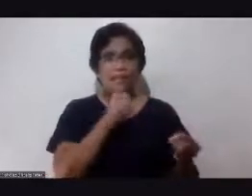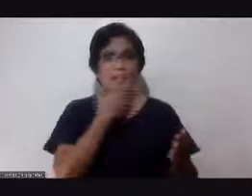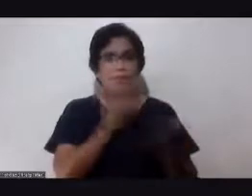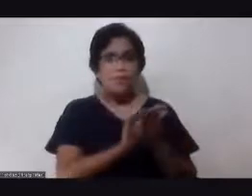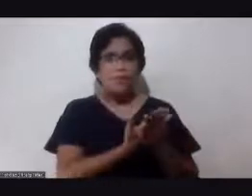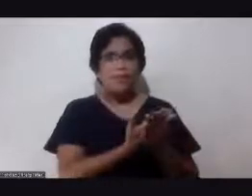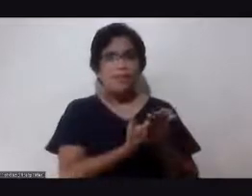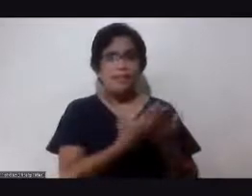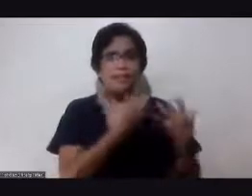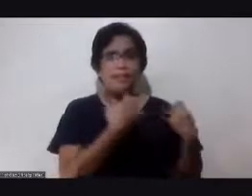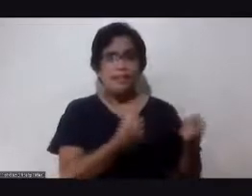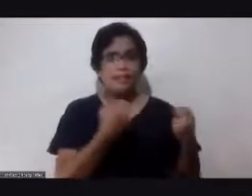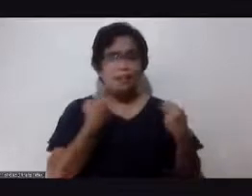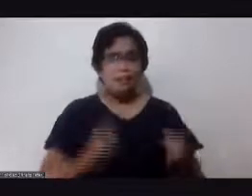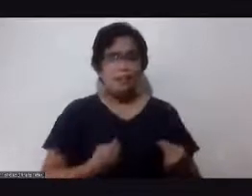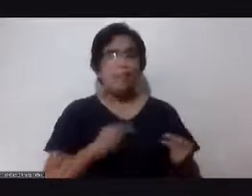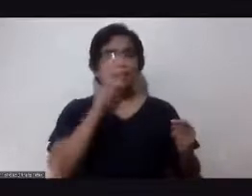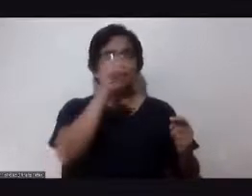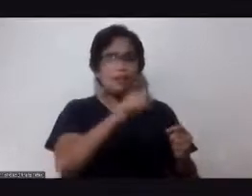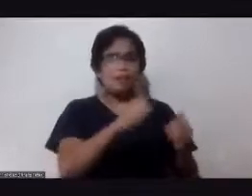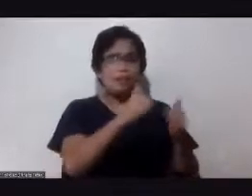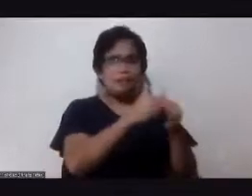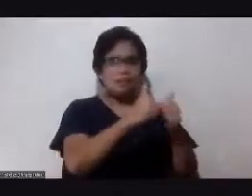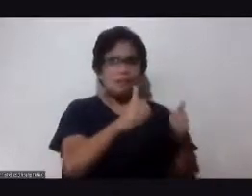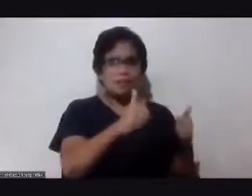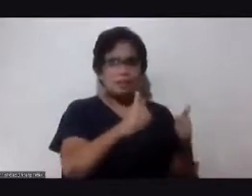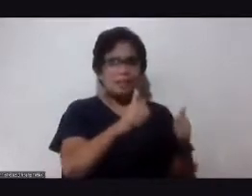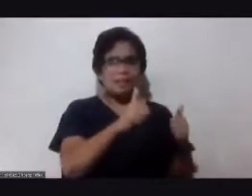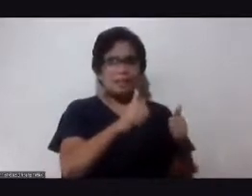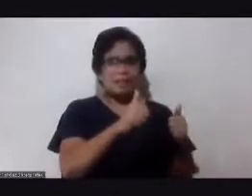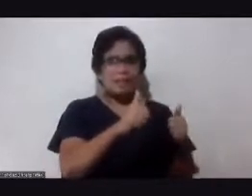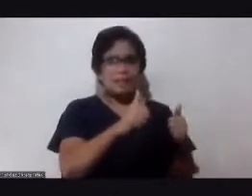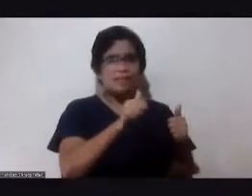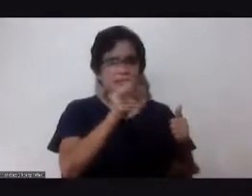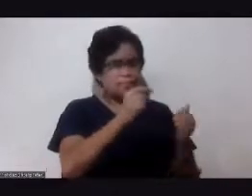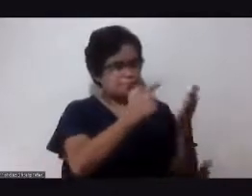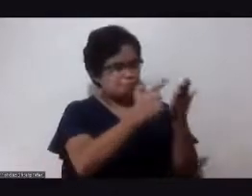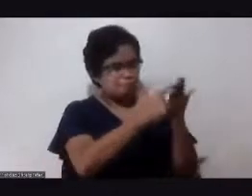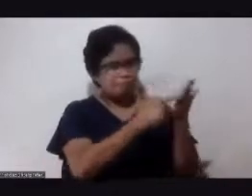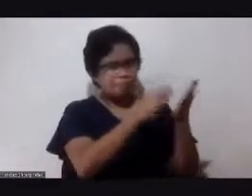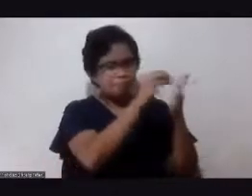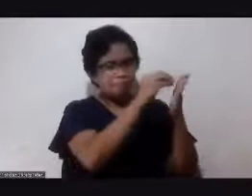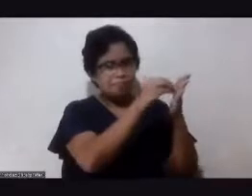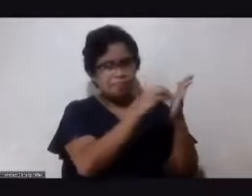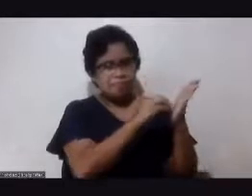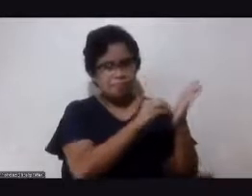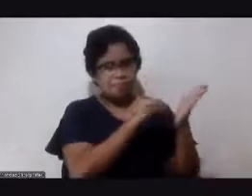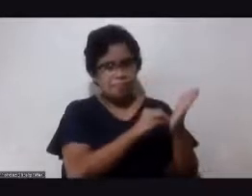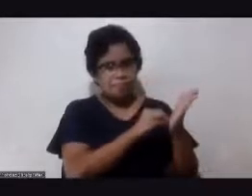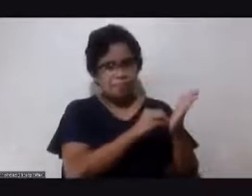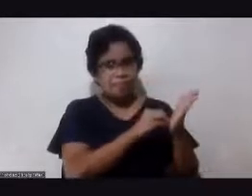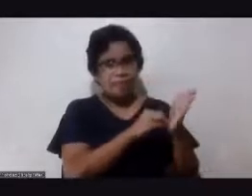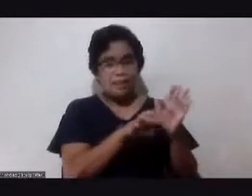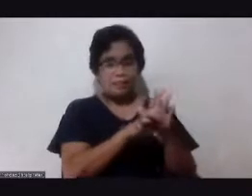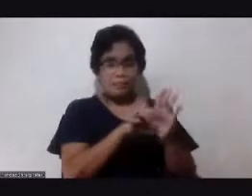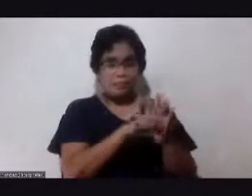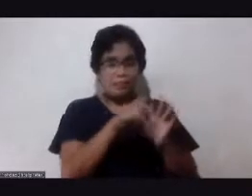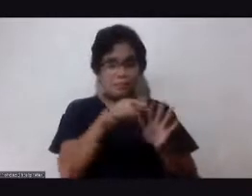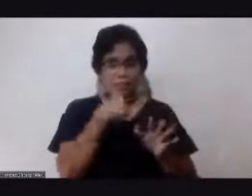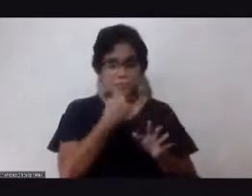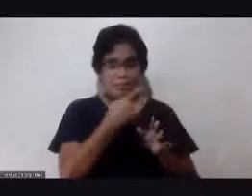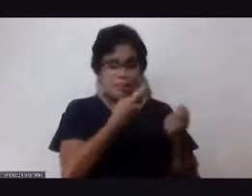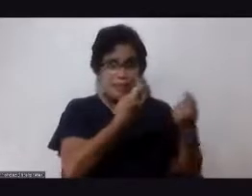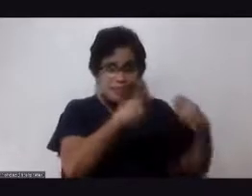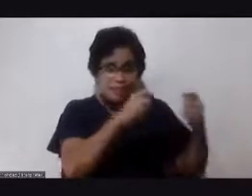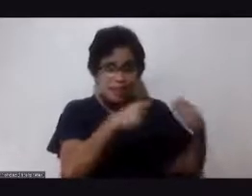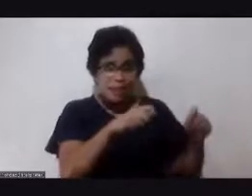kalusugan, iiwasan na po natin yan. Talagang kailangan ng ilista. O, yung binabanggit mo na susubukan pa ba? Kung alam na,